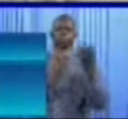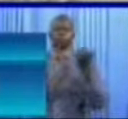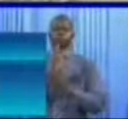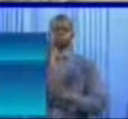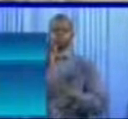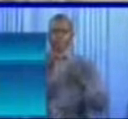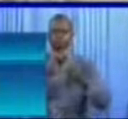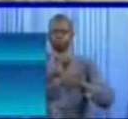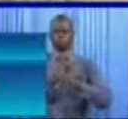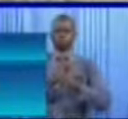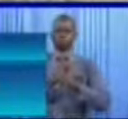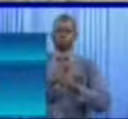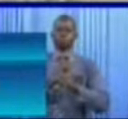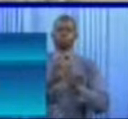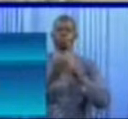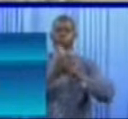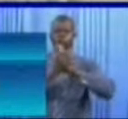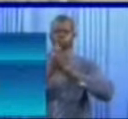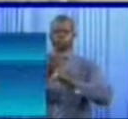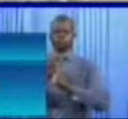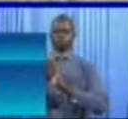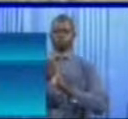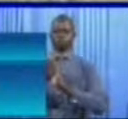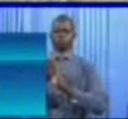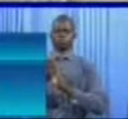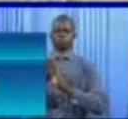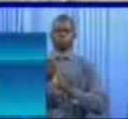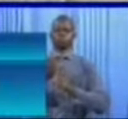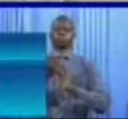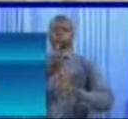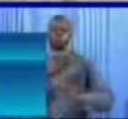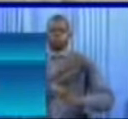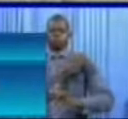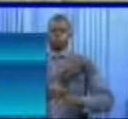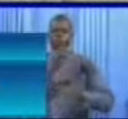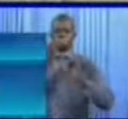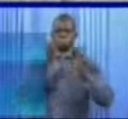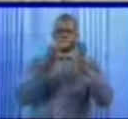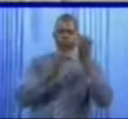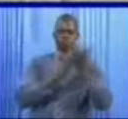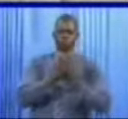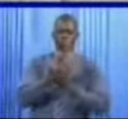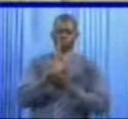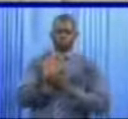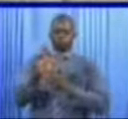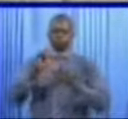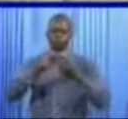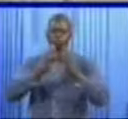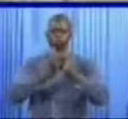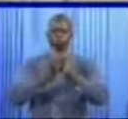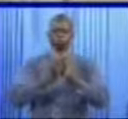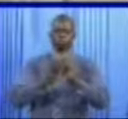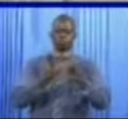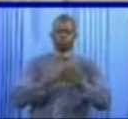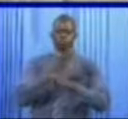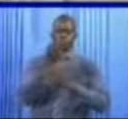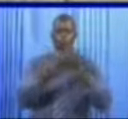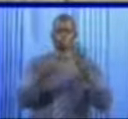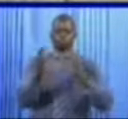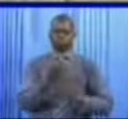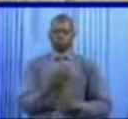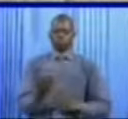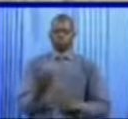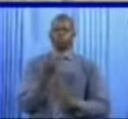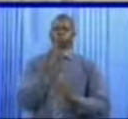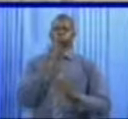c'est un matériel de qualité et si d'aventure il y avait des problèmes sur quelque matériel que ce soit,